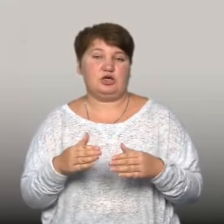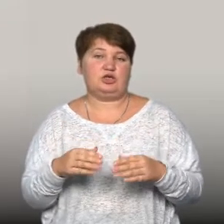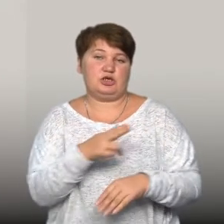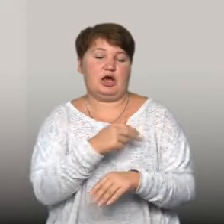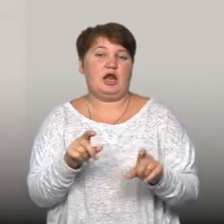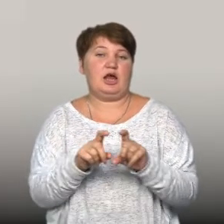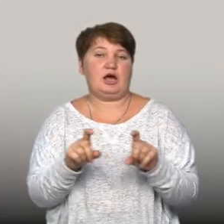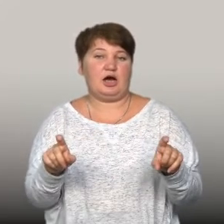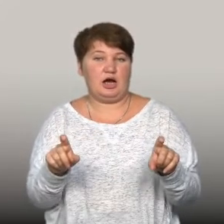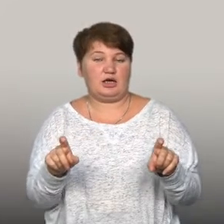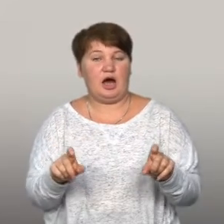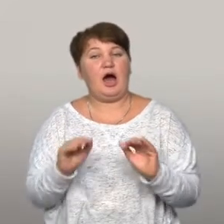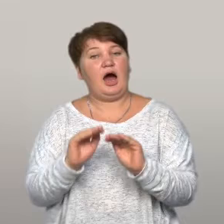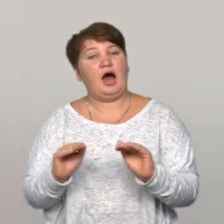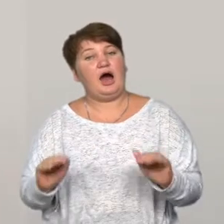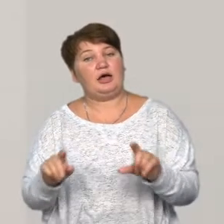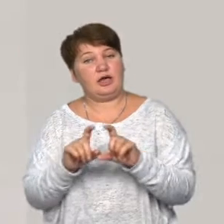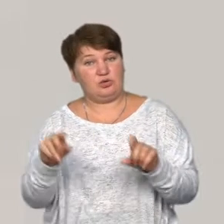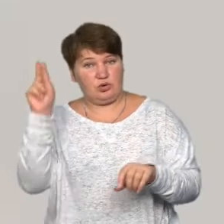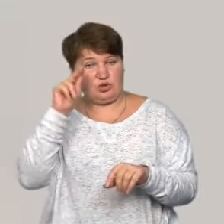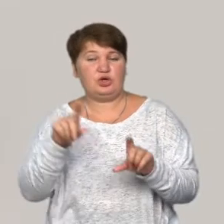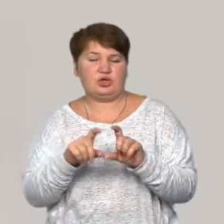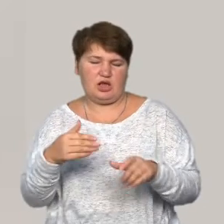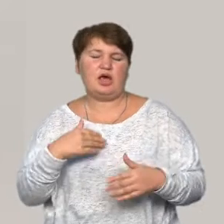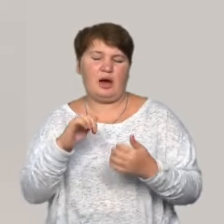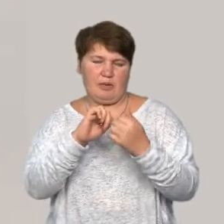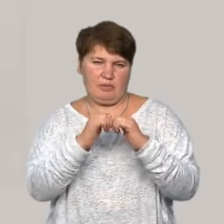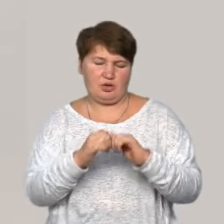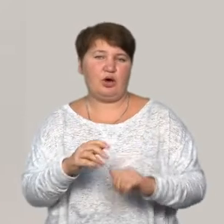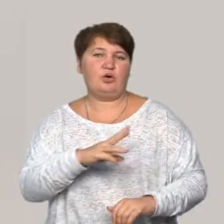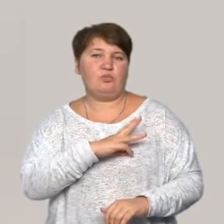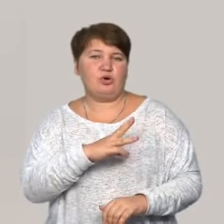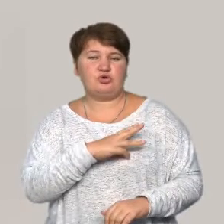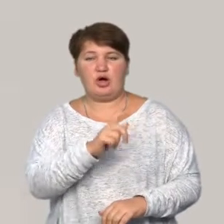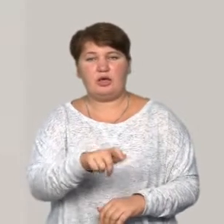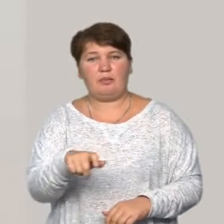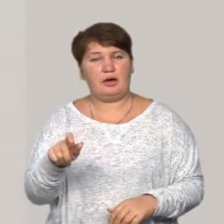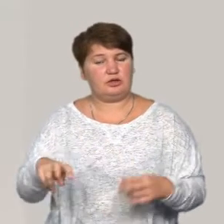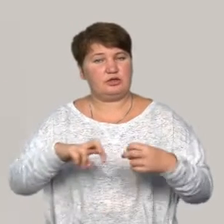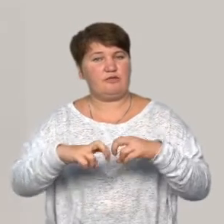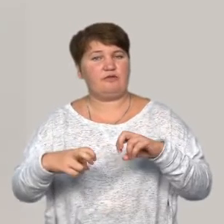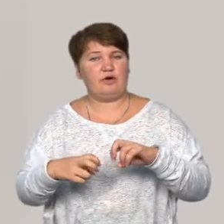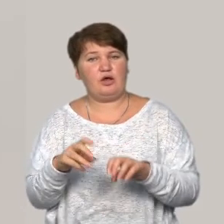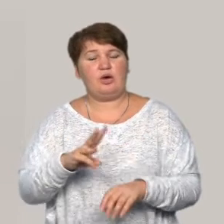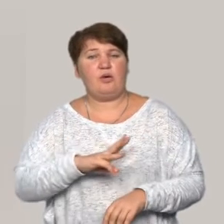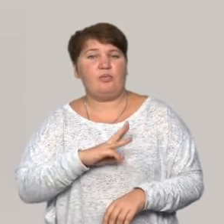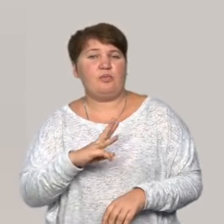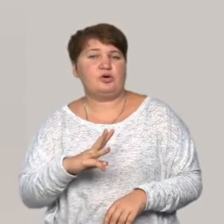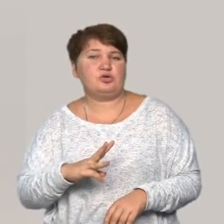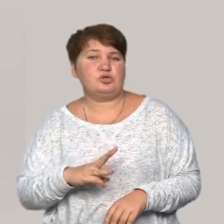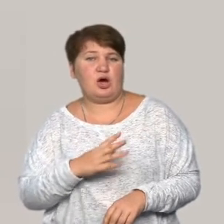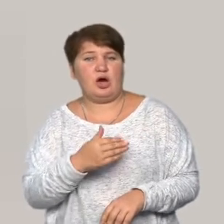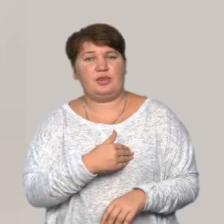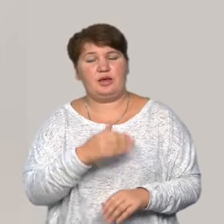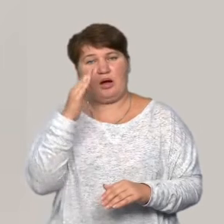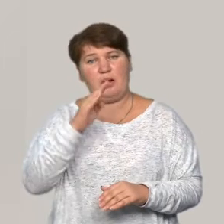Щодо дитячих садочків шкіл, я пам'ятаю бажання мешкаці Івана Франківська, бажання батьків